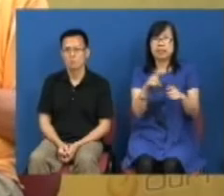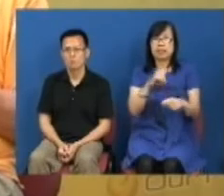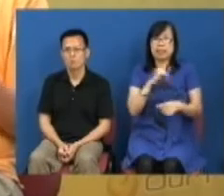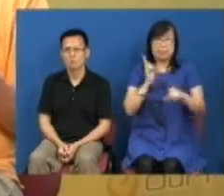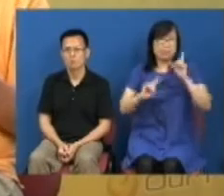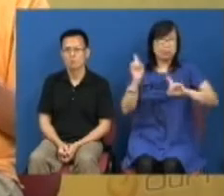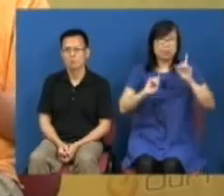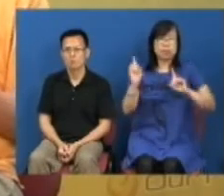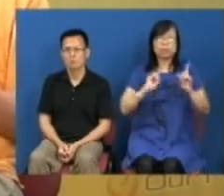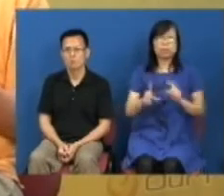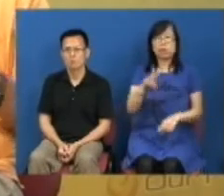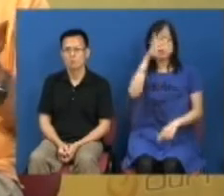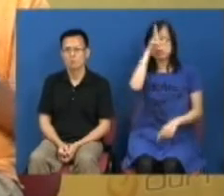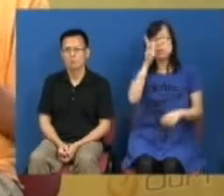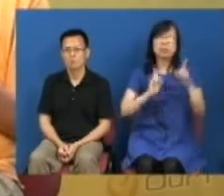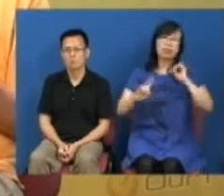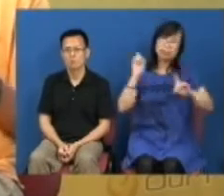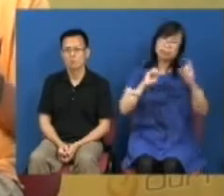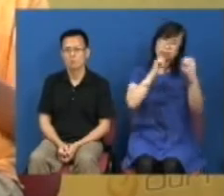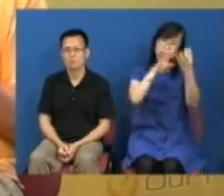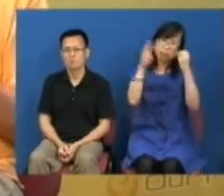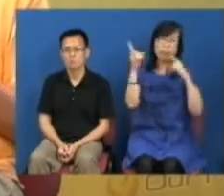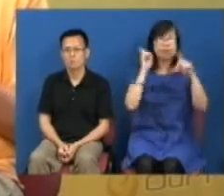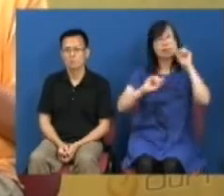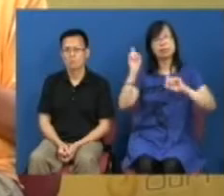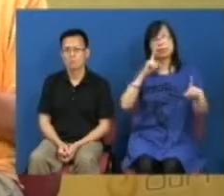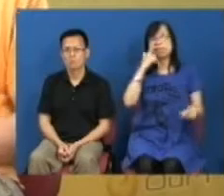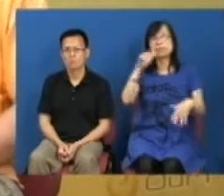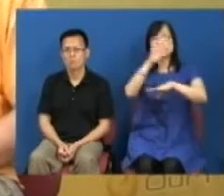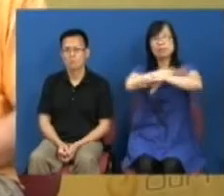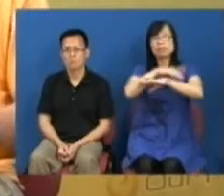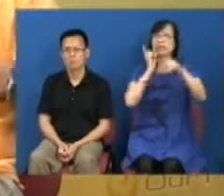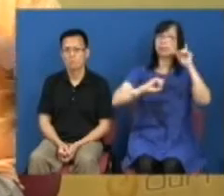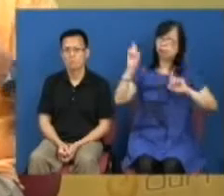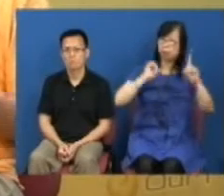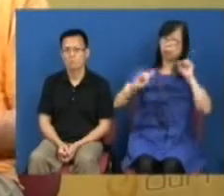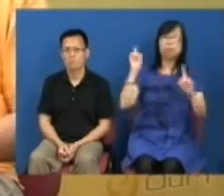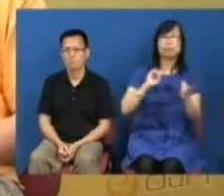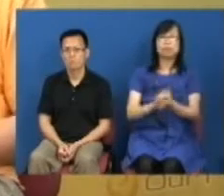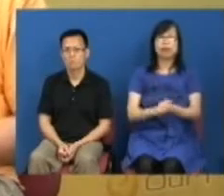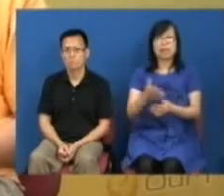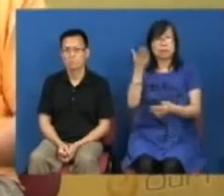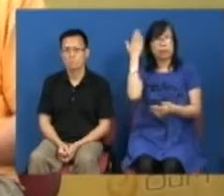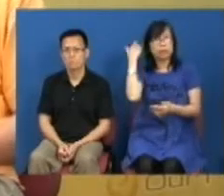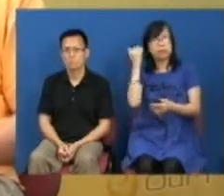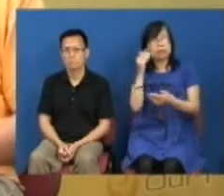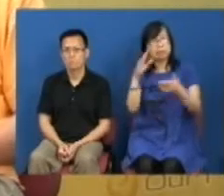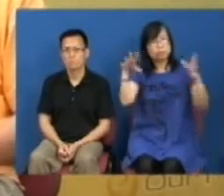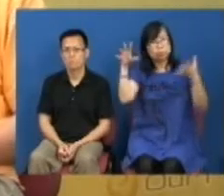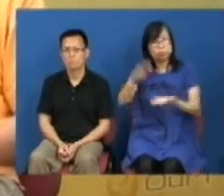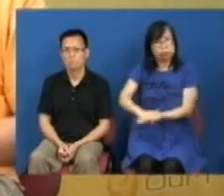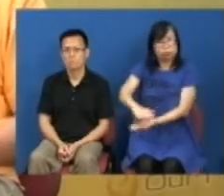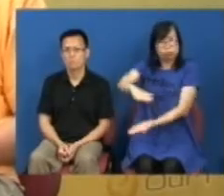无论是政治上的自由言论的自由新闻的自由所以在那时累积了大量的